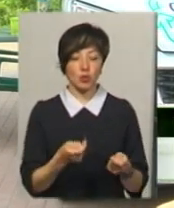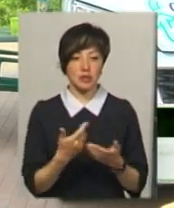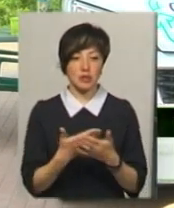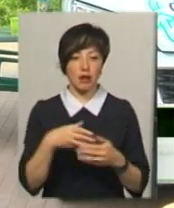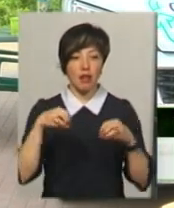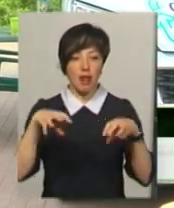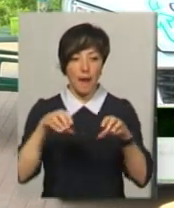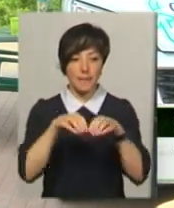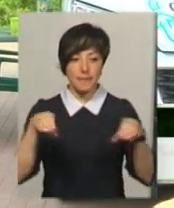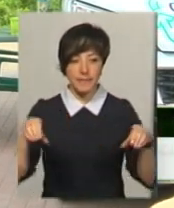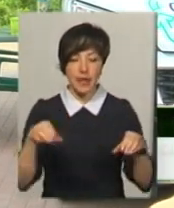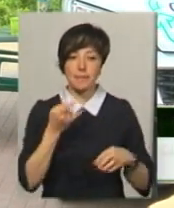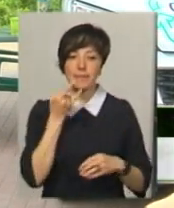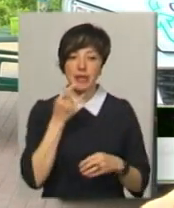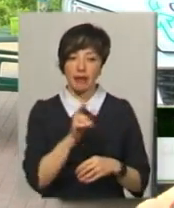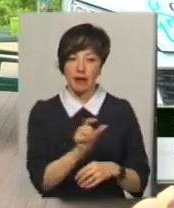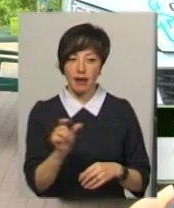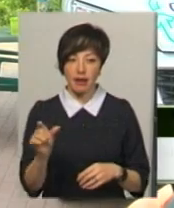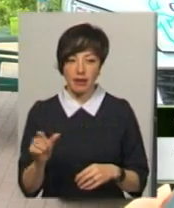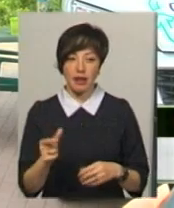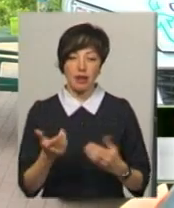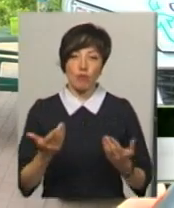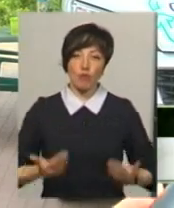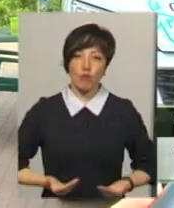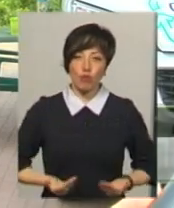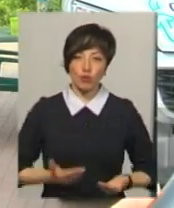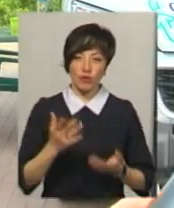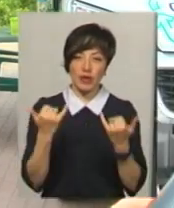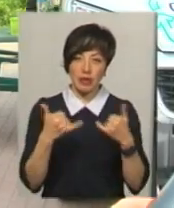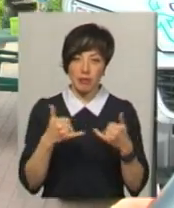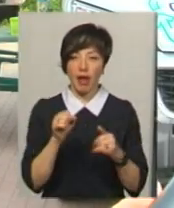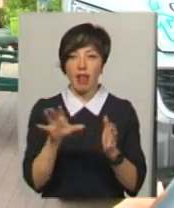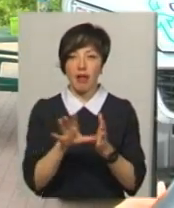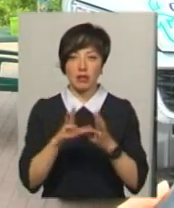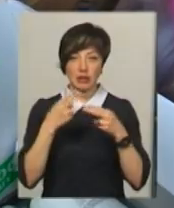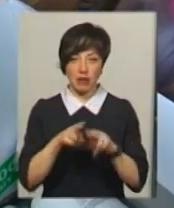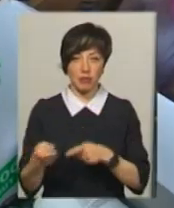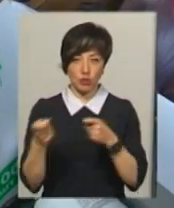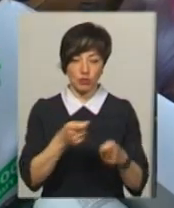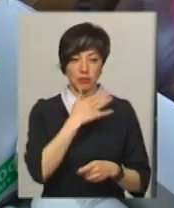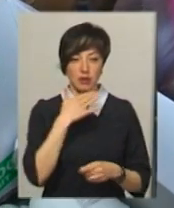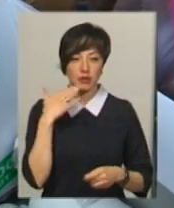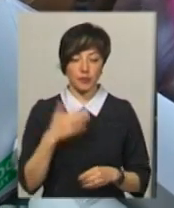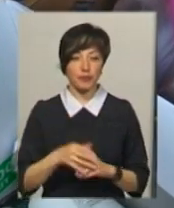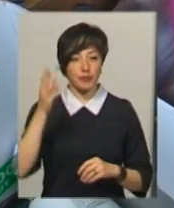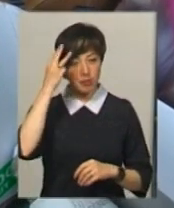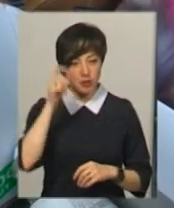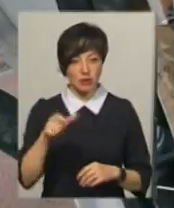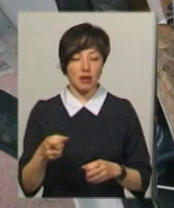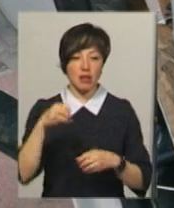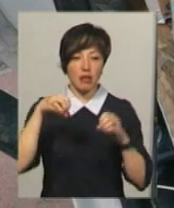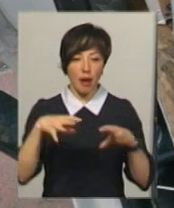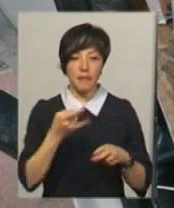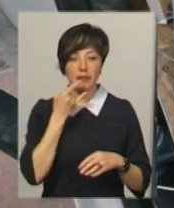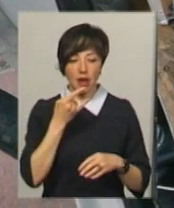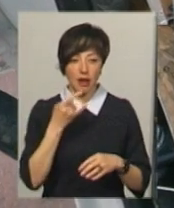лампи, батарейки та розпобутової хімії. Також відпрацювану електротехніку принесли сьогодні багато вже. Хмельничани приносять лампи,